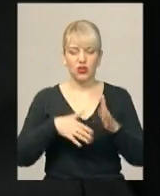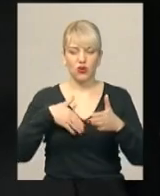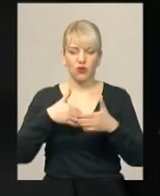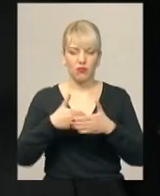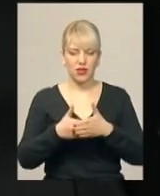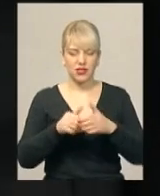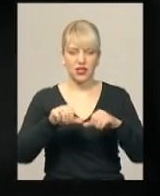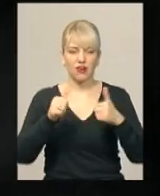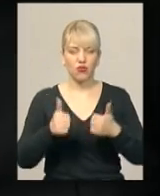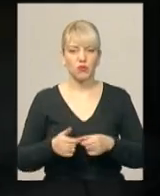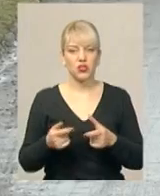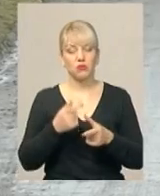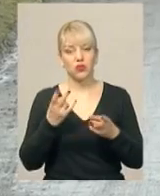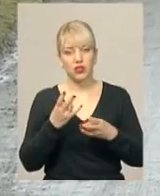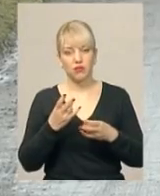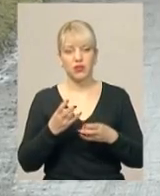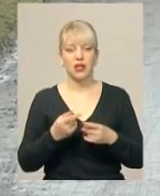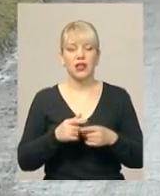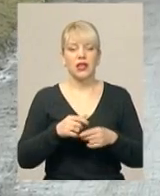добровольців, вирішує сама громада.